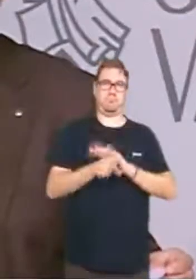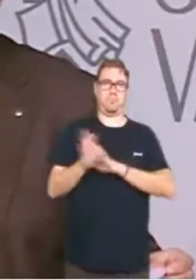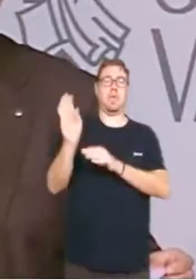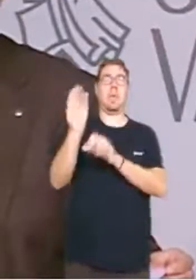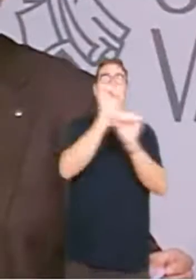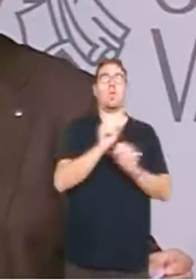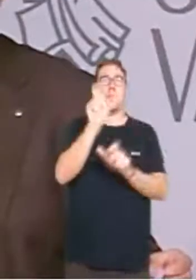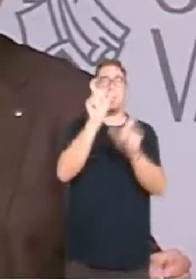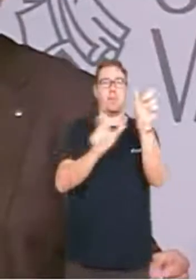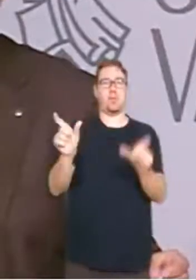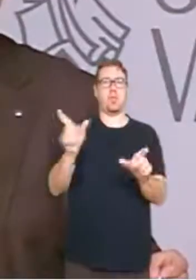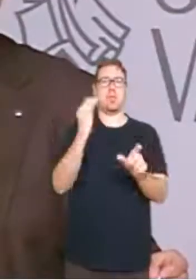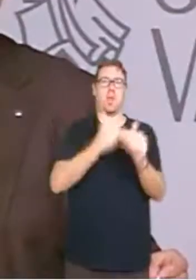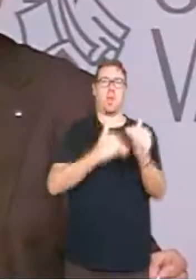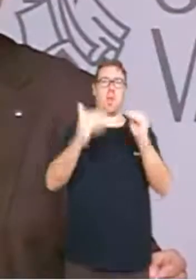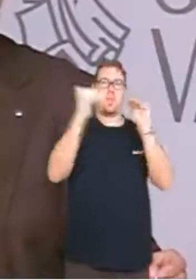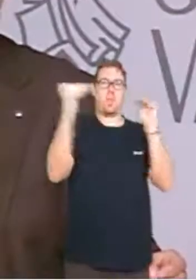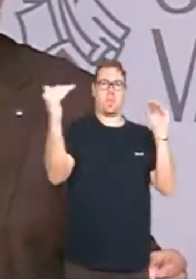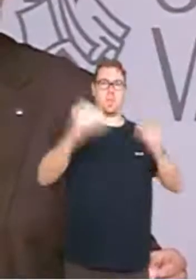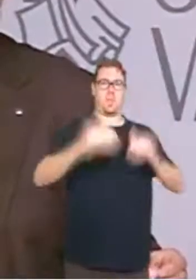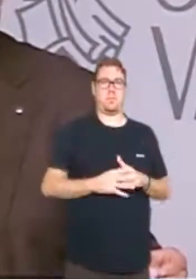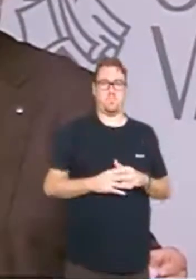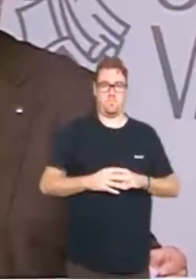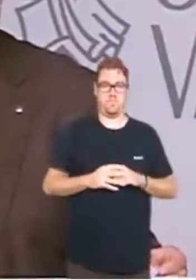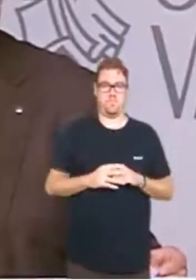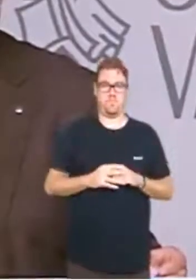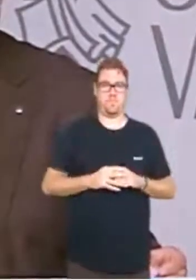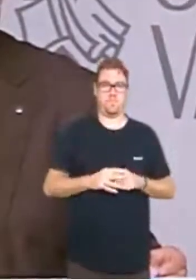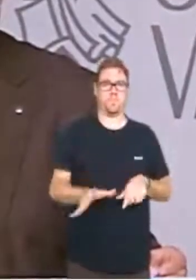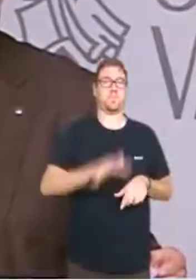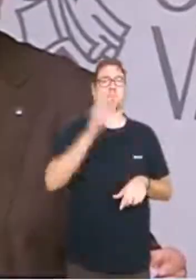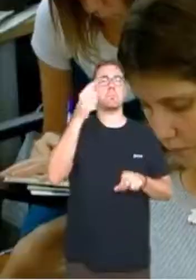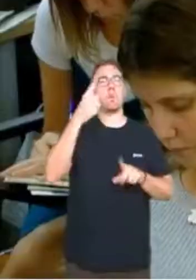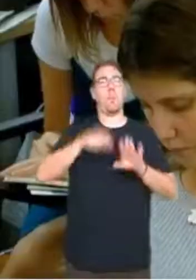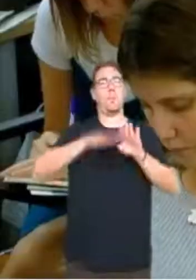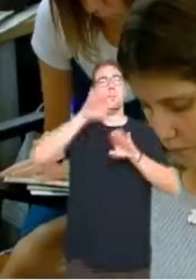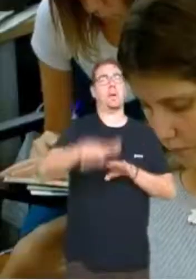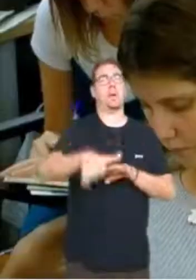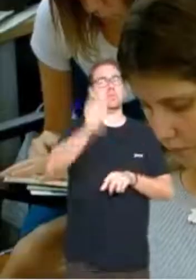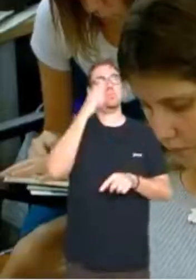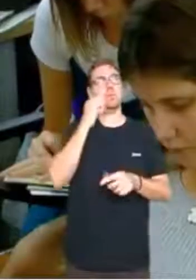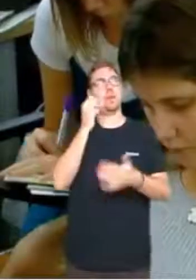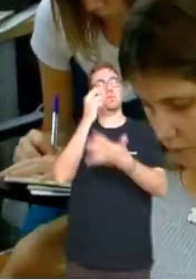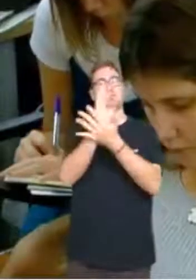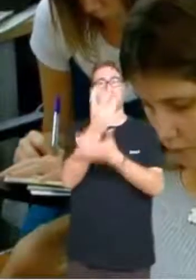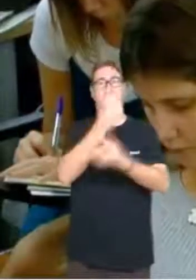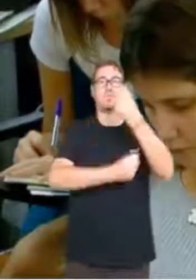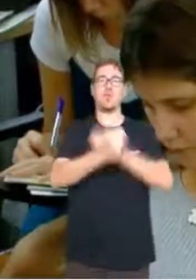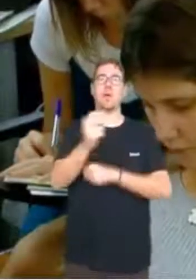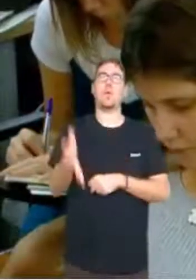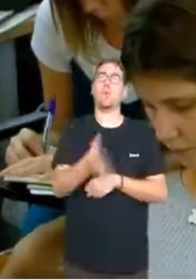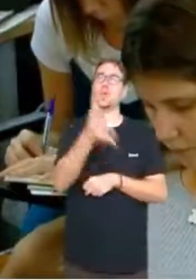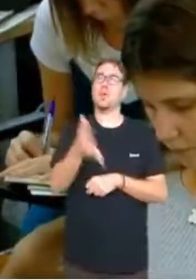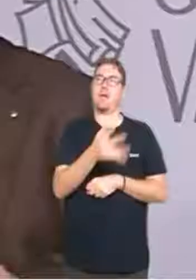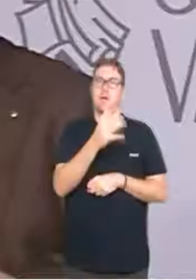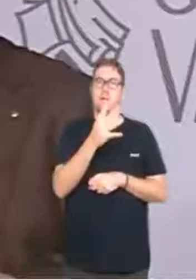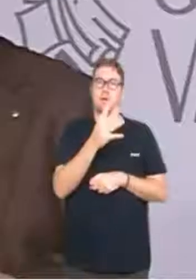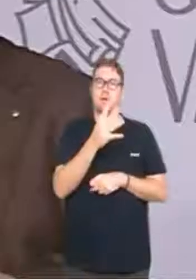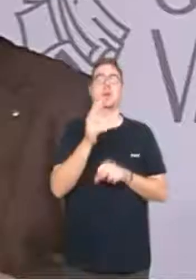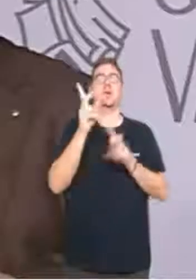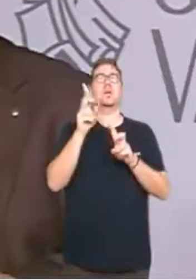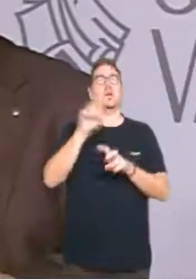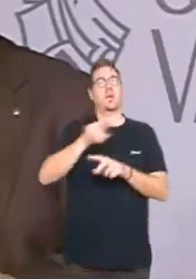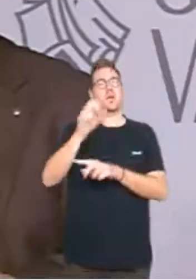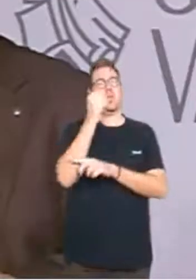persones i la igualtat. A més, s'ha d'anar un pas més en l'aposta per a l'economia productiva, amb el